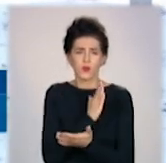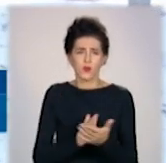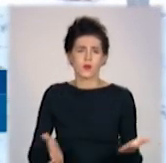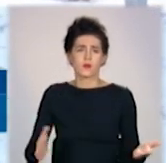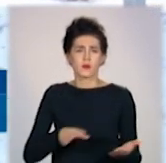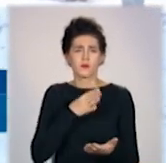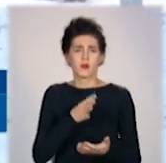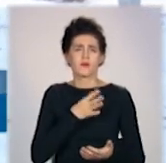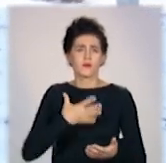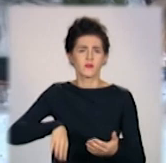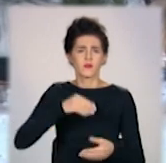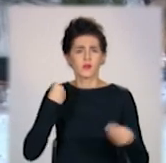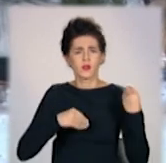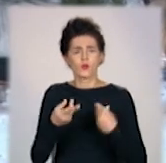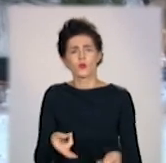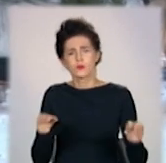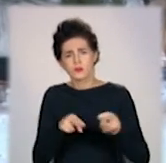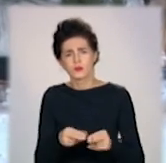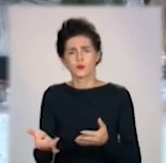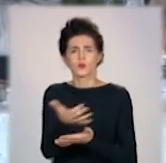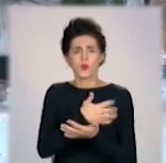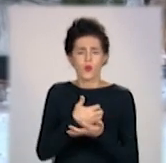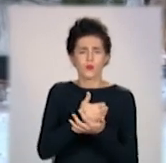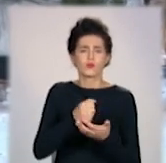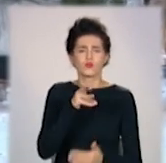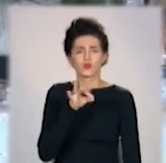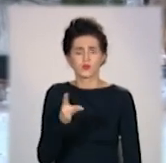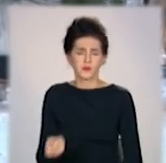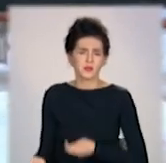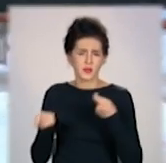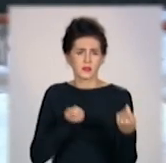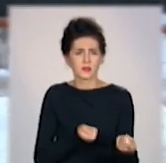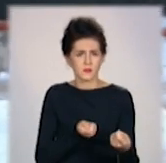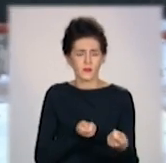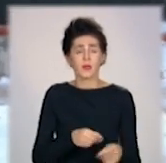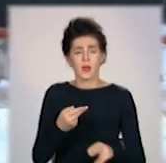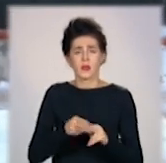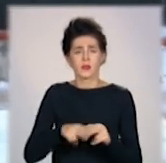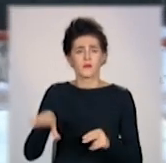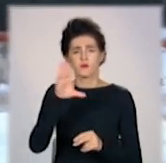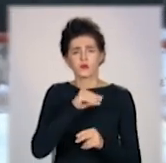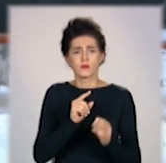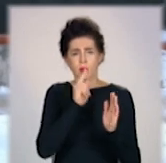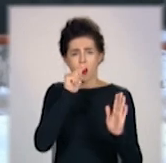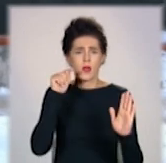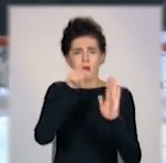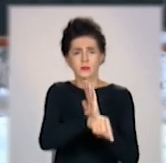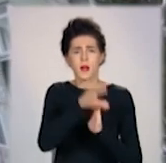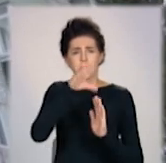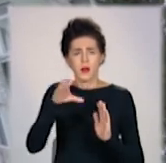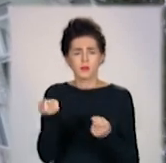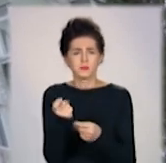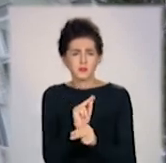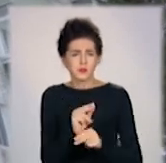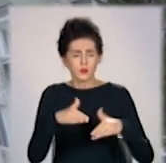площадку ставить ці всі речі. Вона ходить по контейнерам і приносить відтуди. Діставшись батареї, комунальники полагодили опалення,